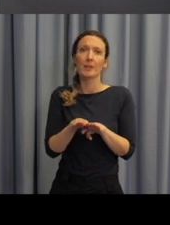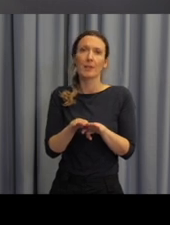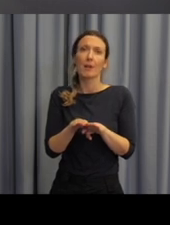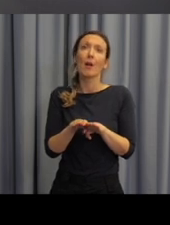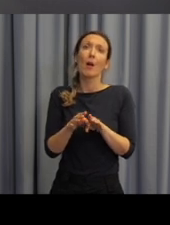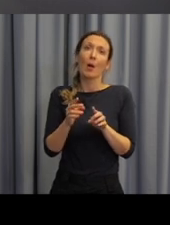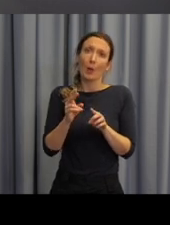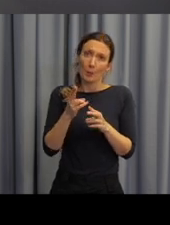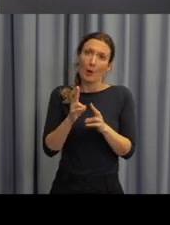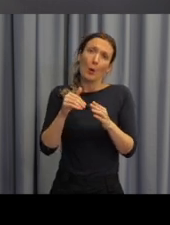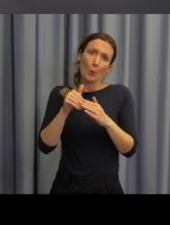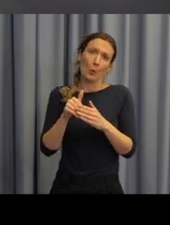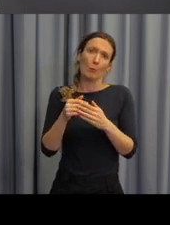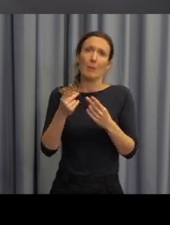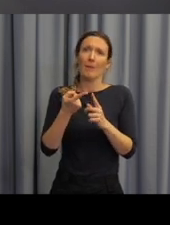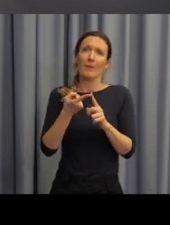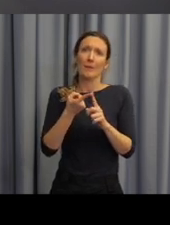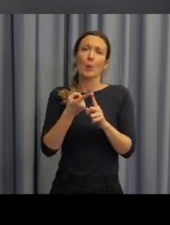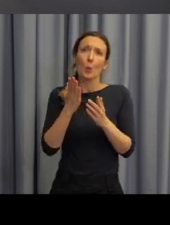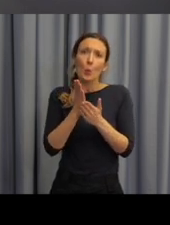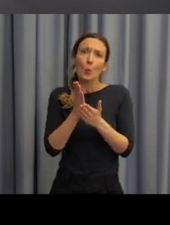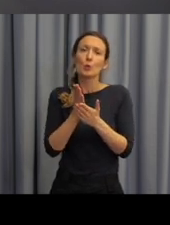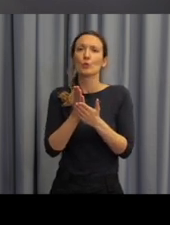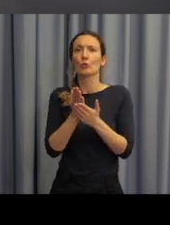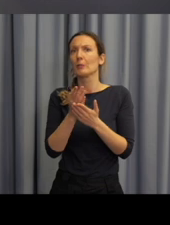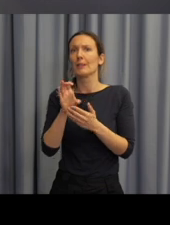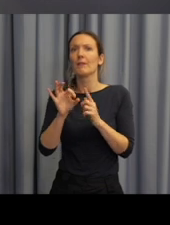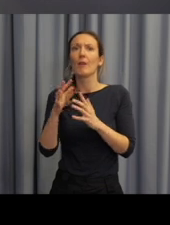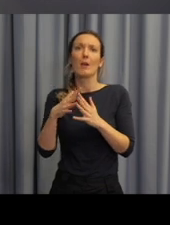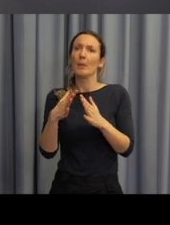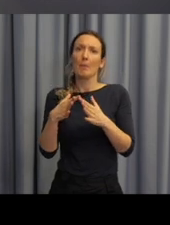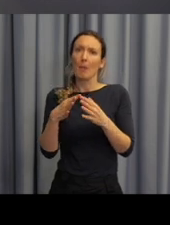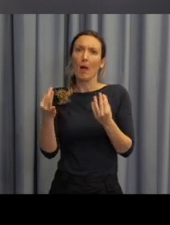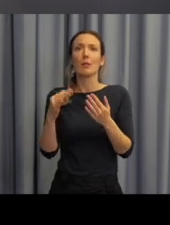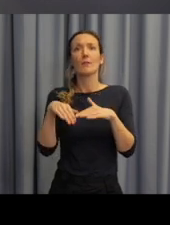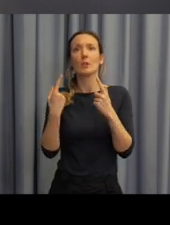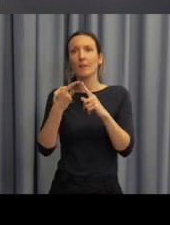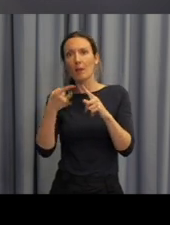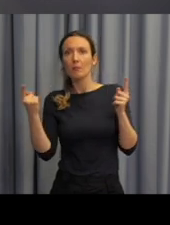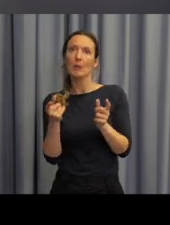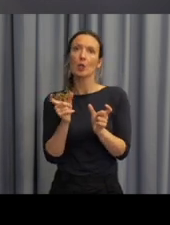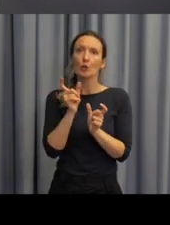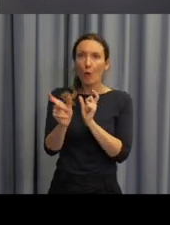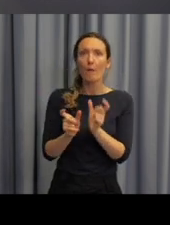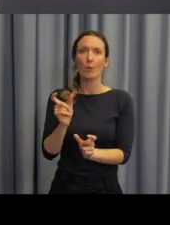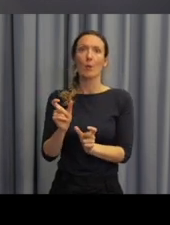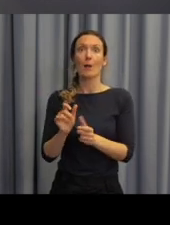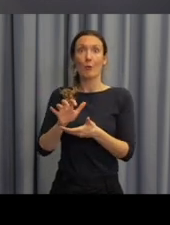vyžadována nějaká produkce, tak jsou to krátké věty, slova, případně text připravený na kartičkách.